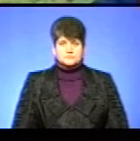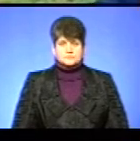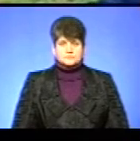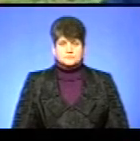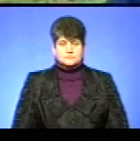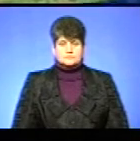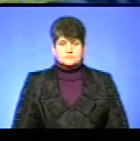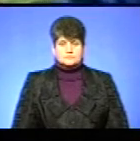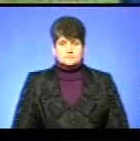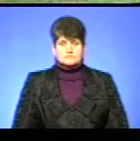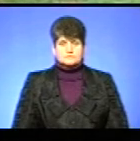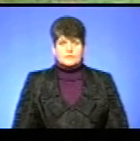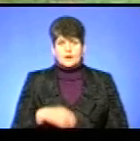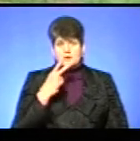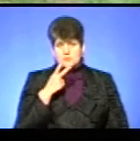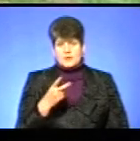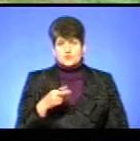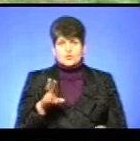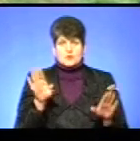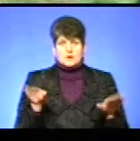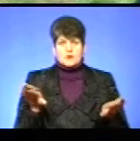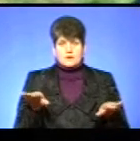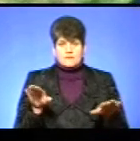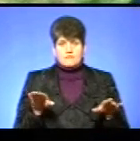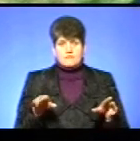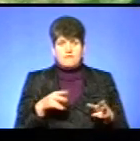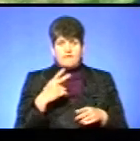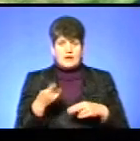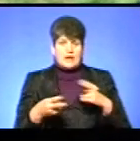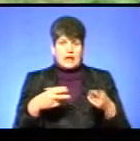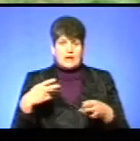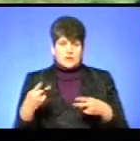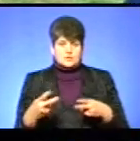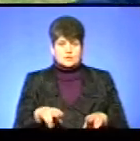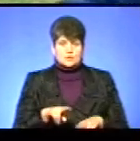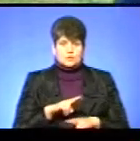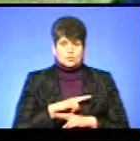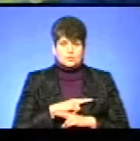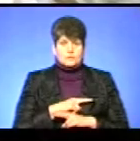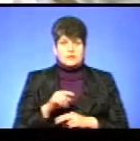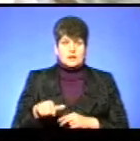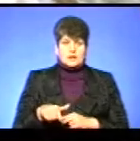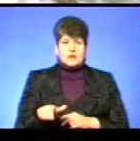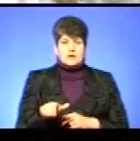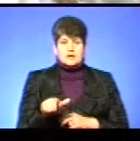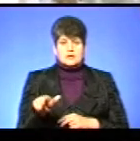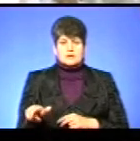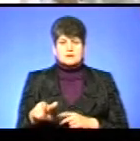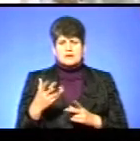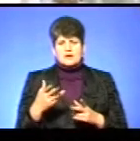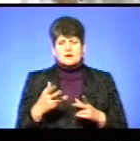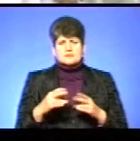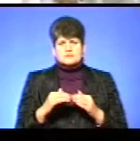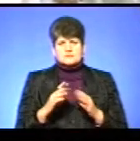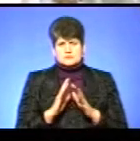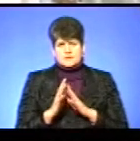Бачу, голуби валяються дохід. Багато? Багато. Над рівночкою і так, на траві навіть